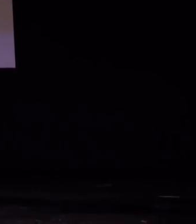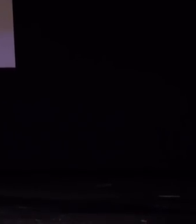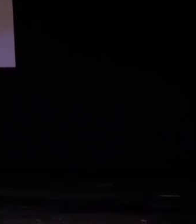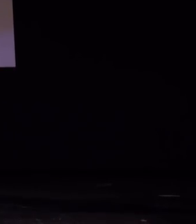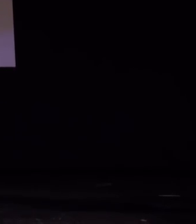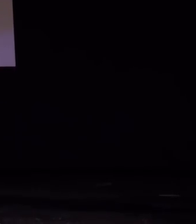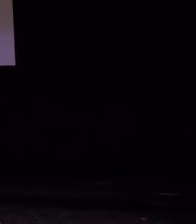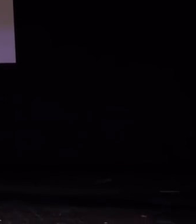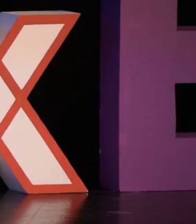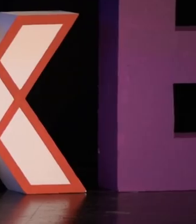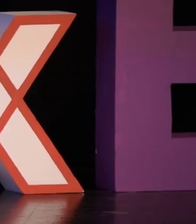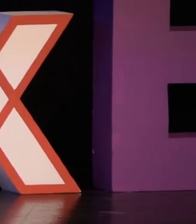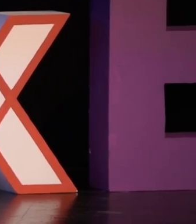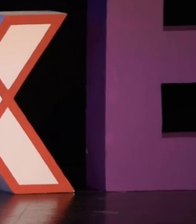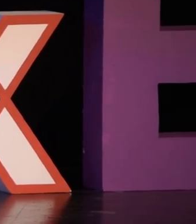следната година